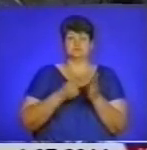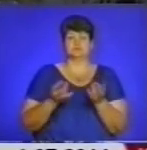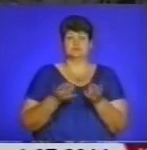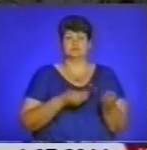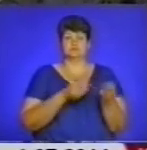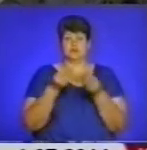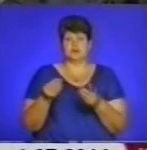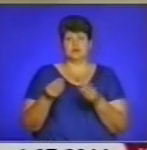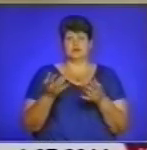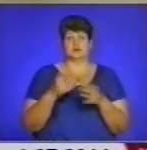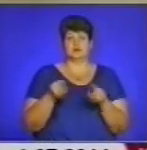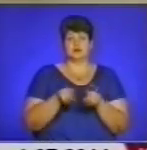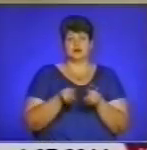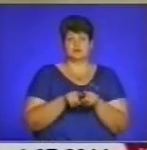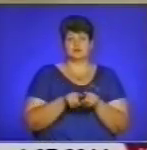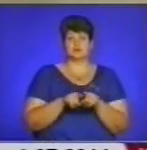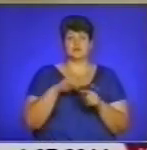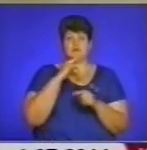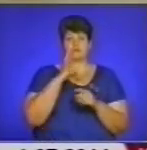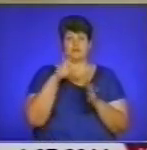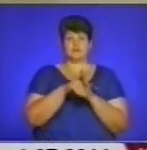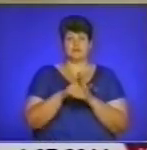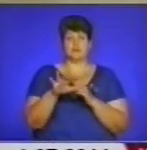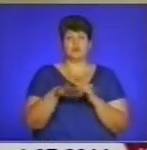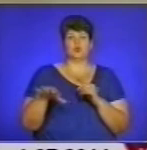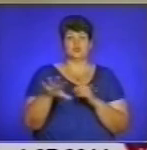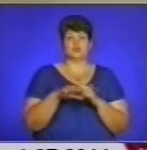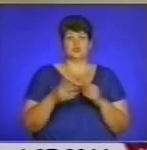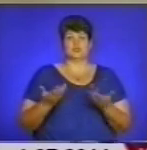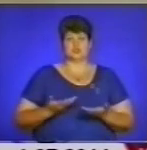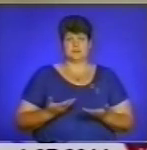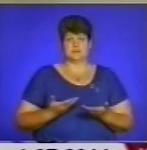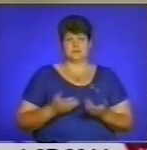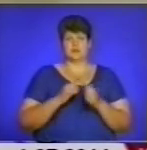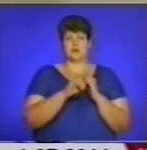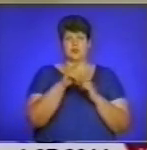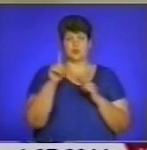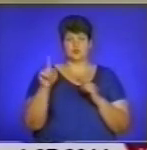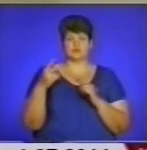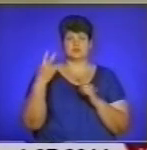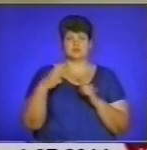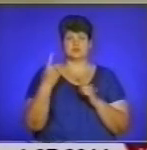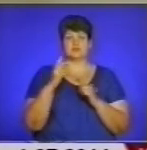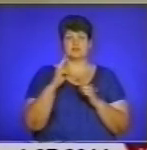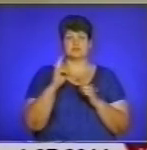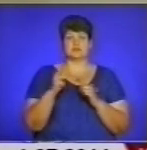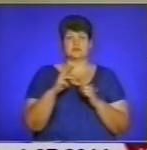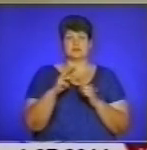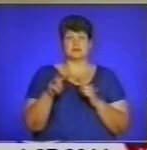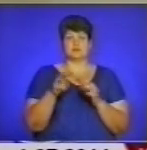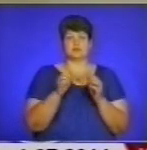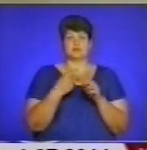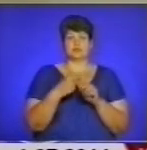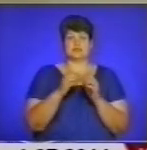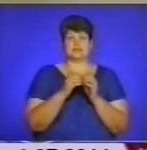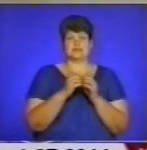уваги площа житла. На кожного члена сім'ї 21 квадратний метр плюс 10 метрів на